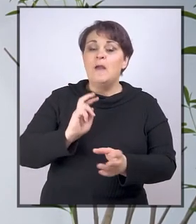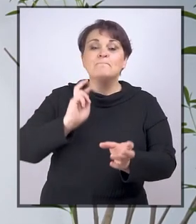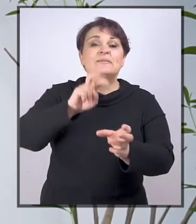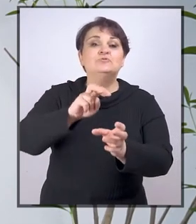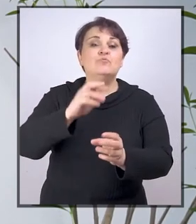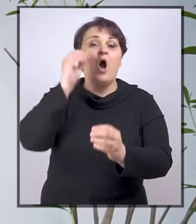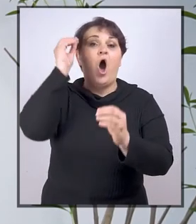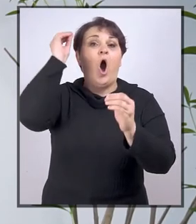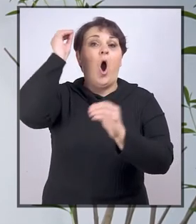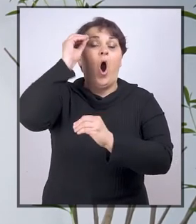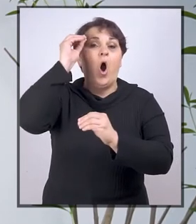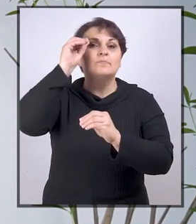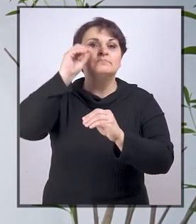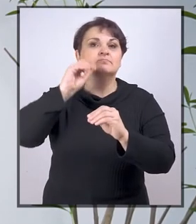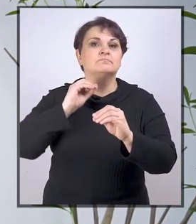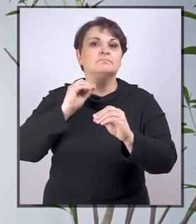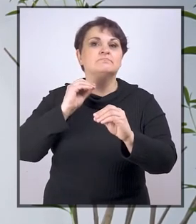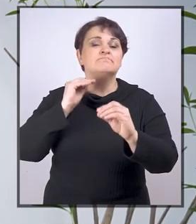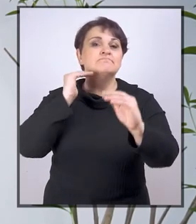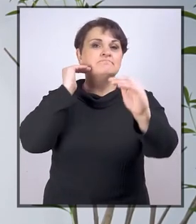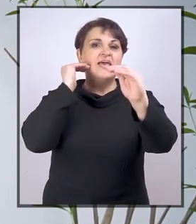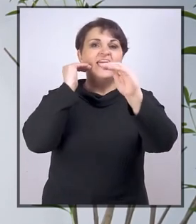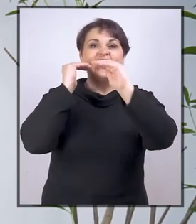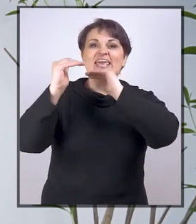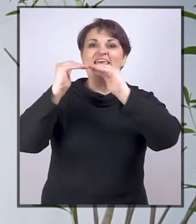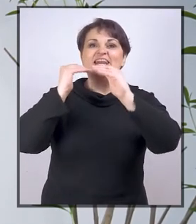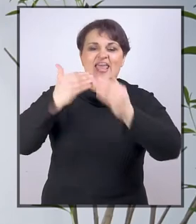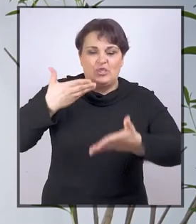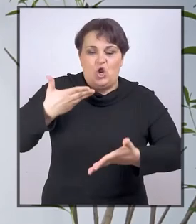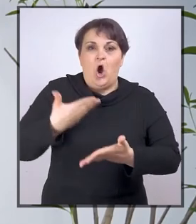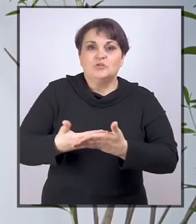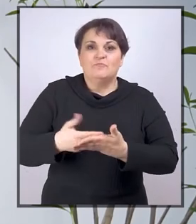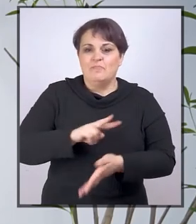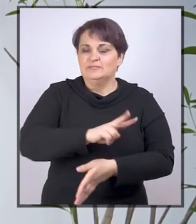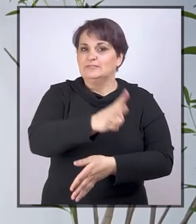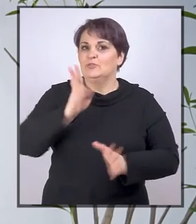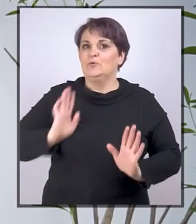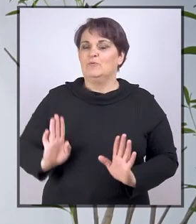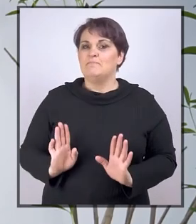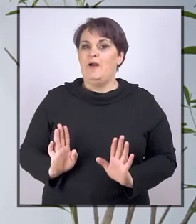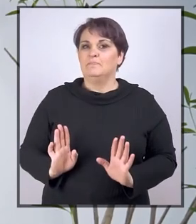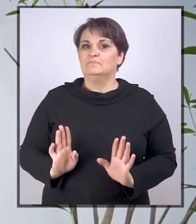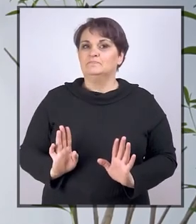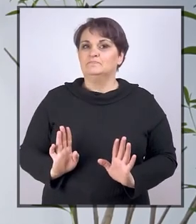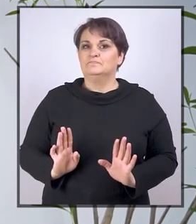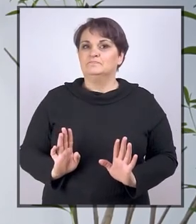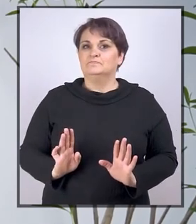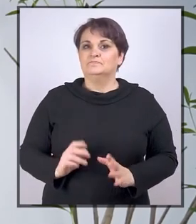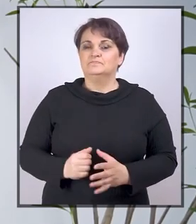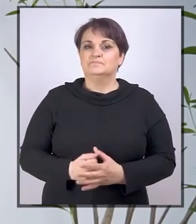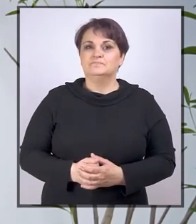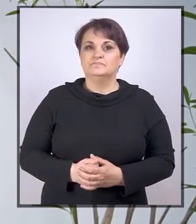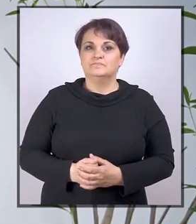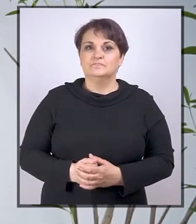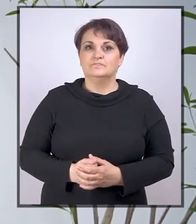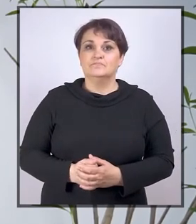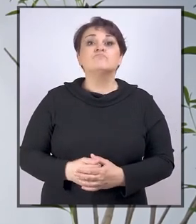pristup obrazovanju na jednakoj osnovi sa drugima.